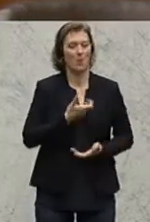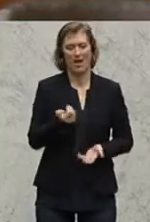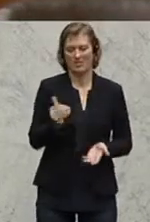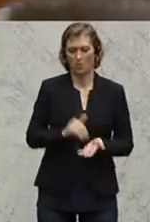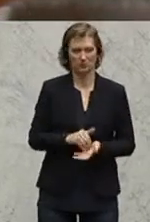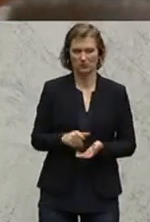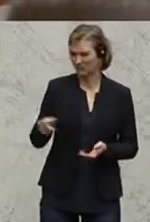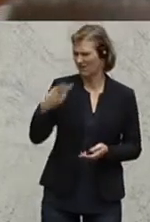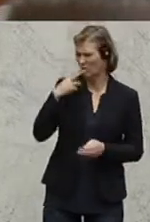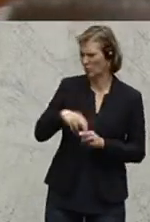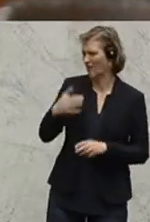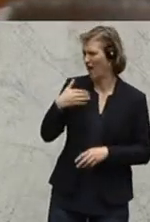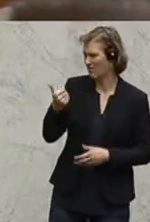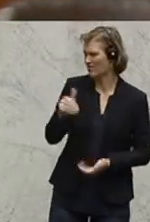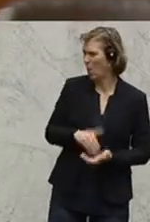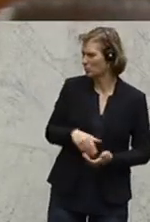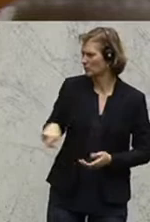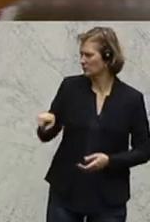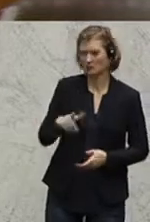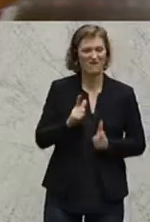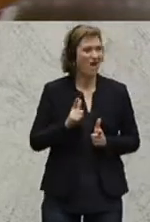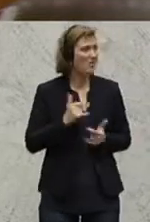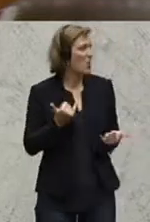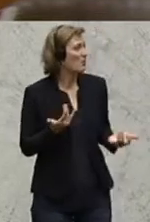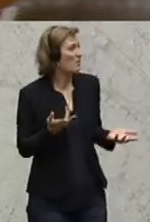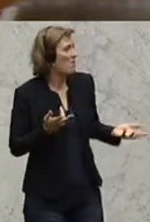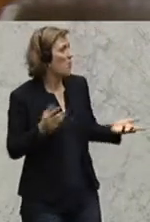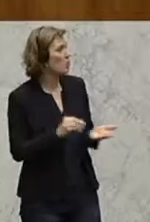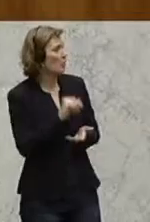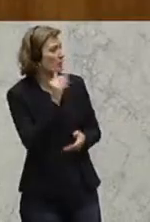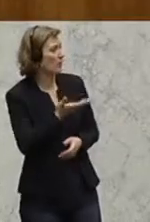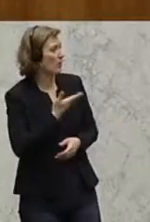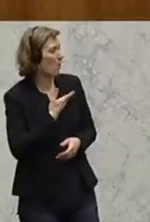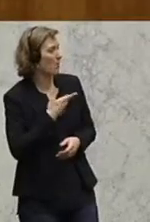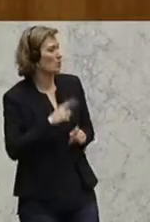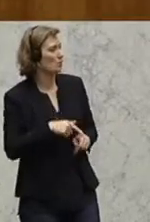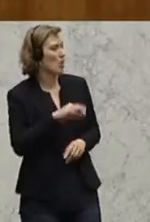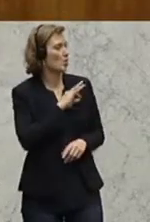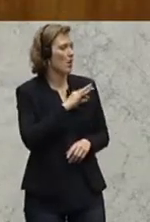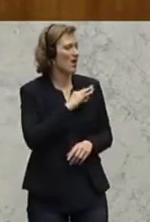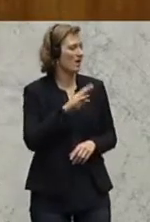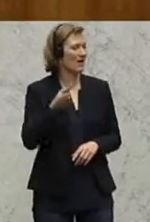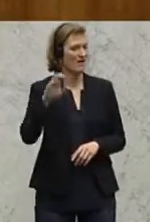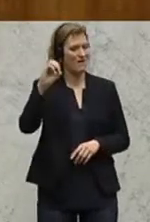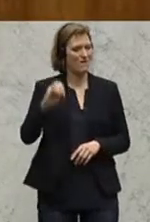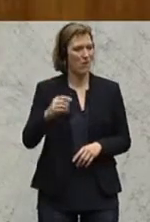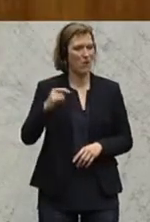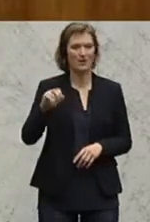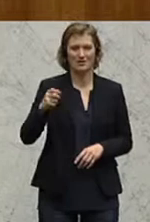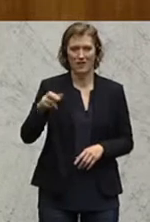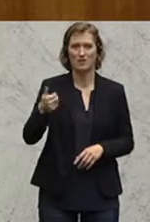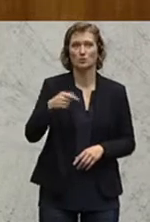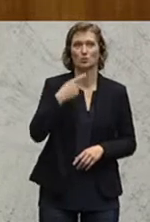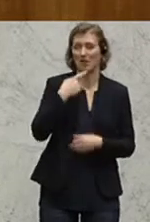ja, ja, was waren Tausender, aber auf den warten, auf den warten wir ja heute noch. Und Herr Kollege, Herr Kollege Wöginger, was Sie nicht dazu